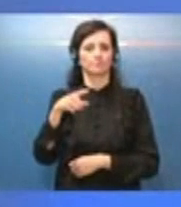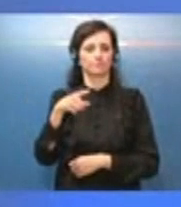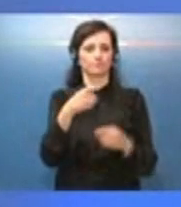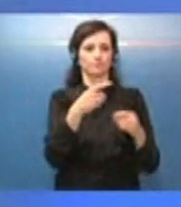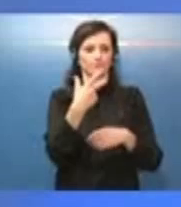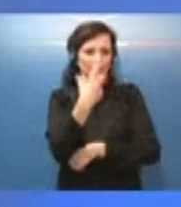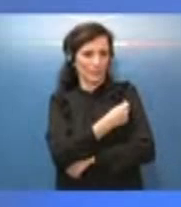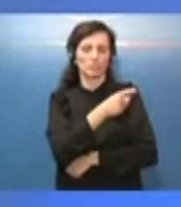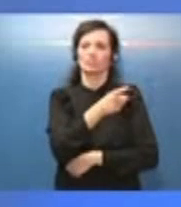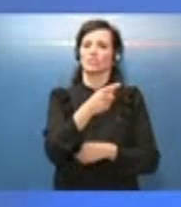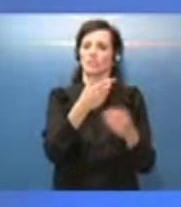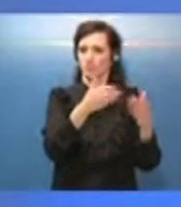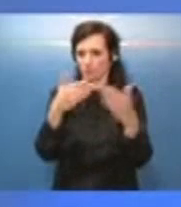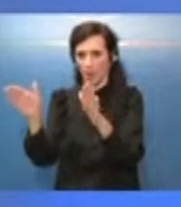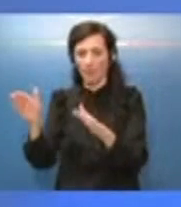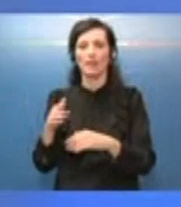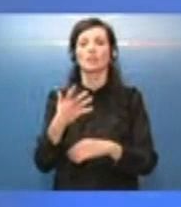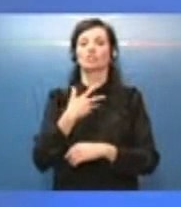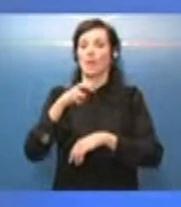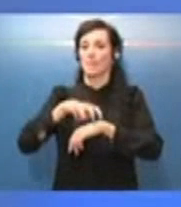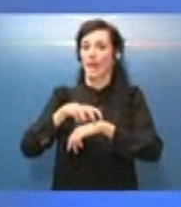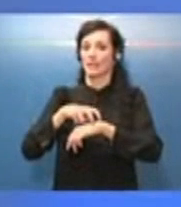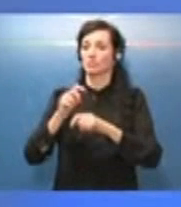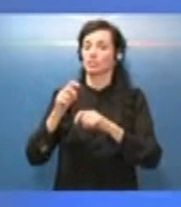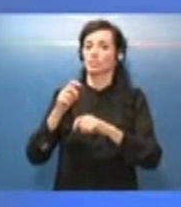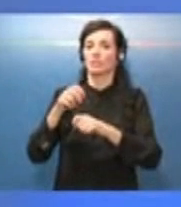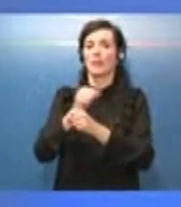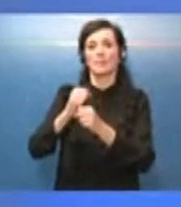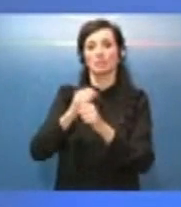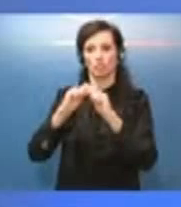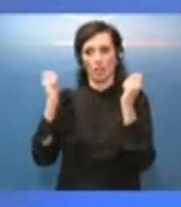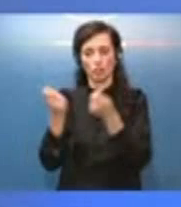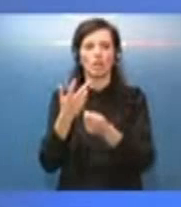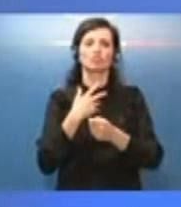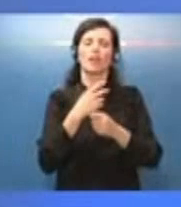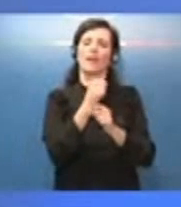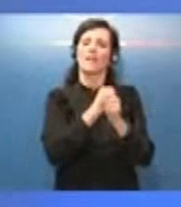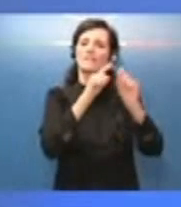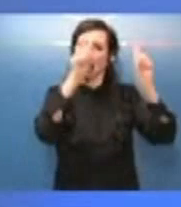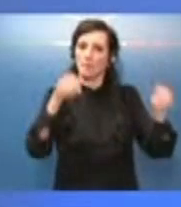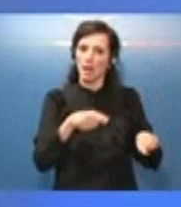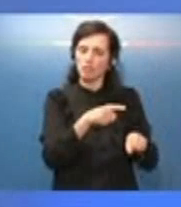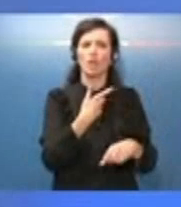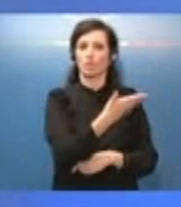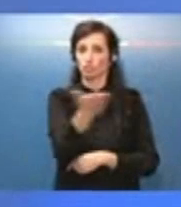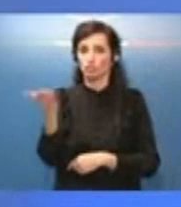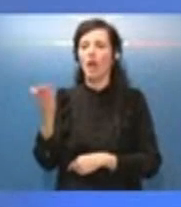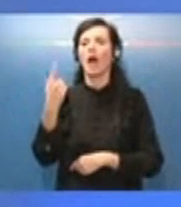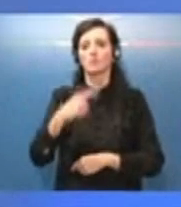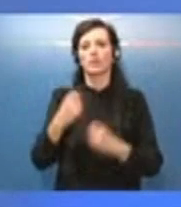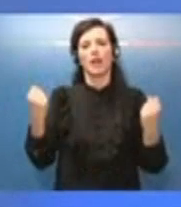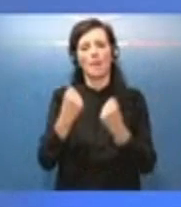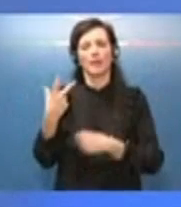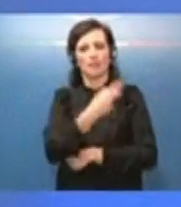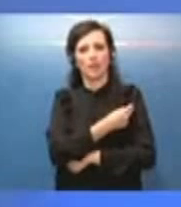medici di medicina generale, abbiamo lo strumento delle farmacie, abbiamo la possibilità di rafforzare ulteriormente questa campagna perché il